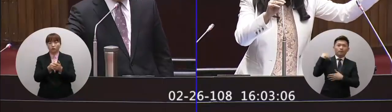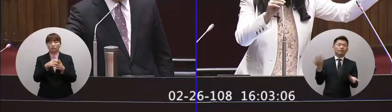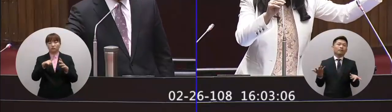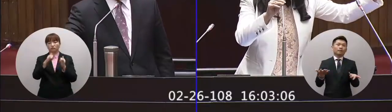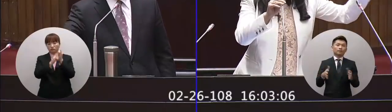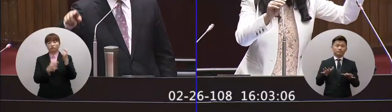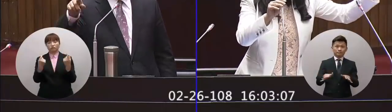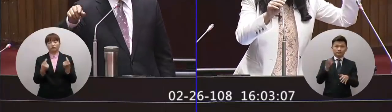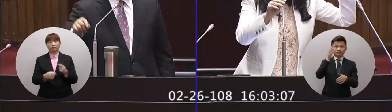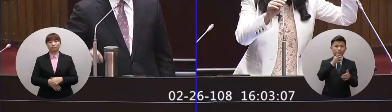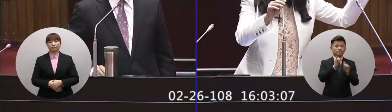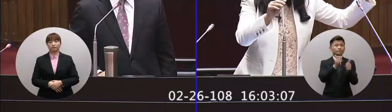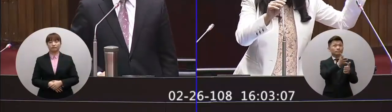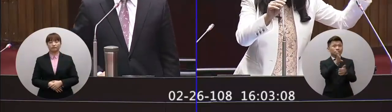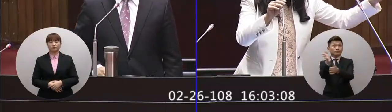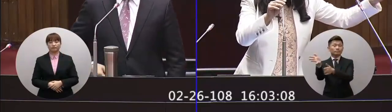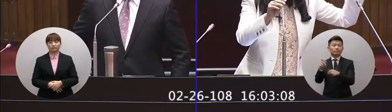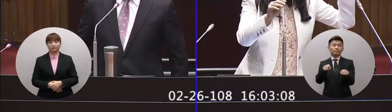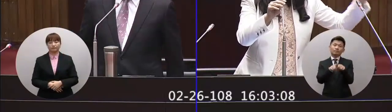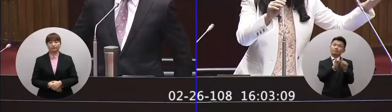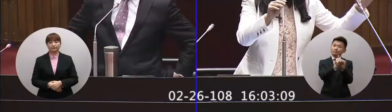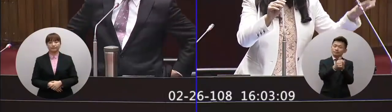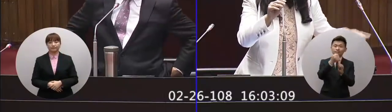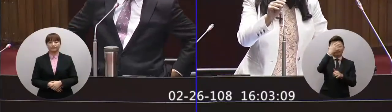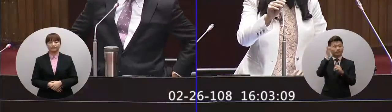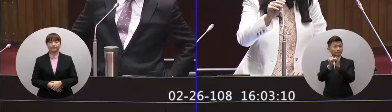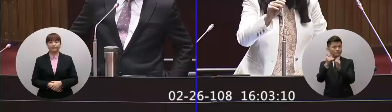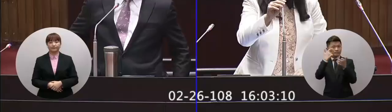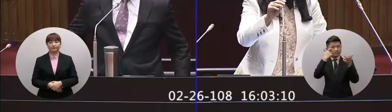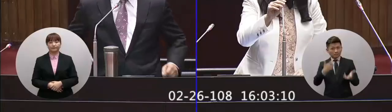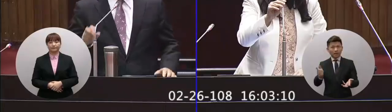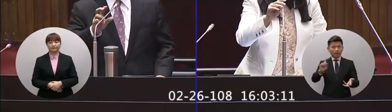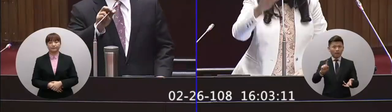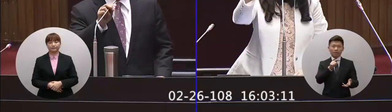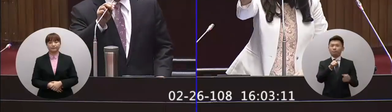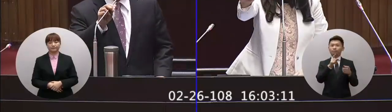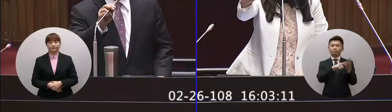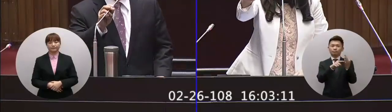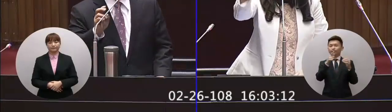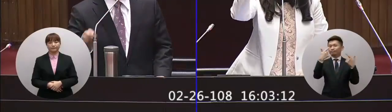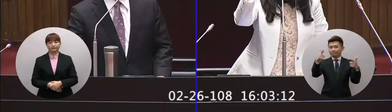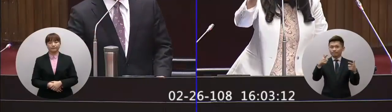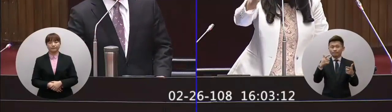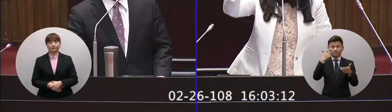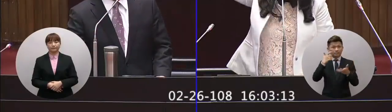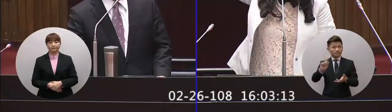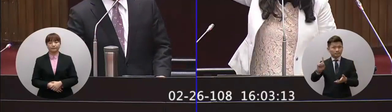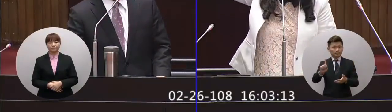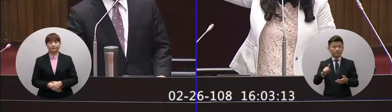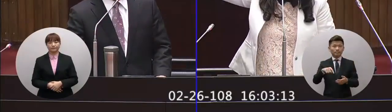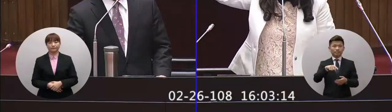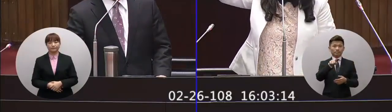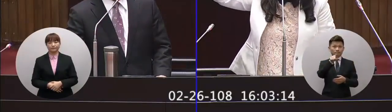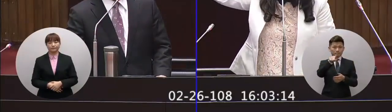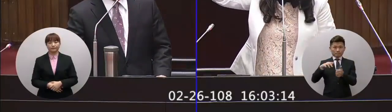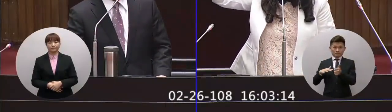現在去做民調看看現在的一般的老百姓一般的年輕人重視的都不是這些東西了他們重視的是你怎麼樣帶領